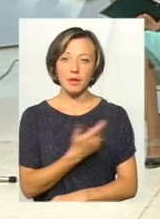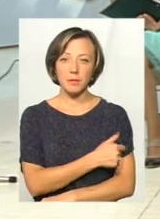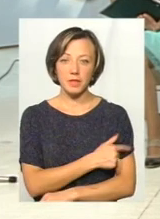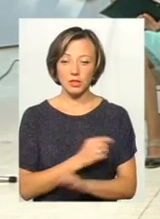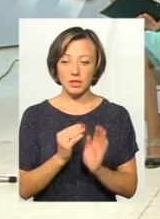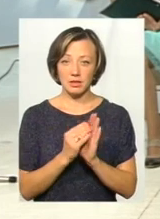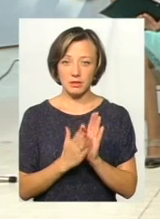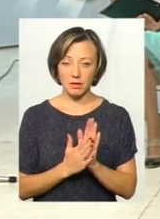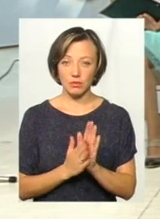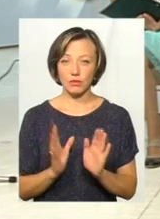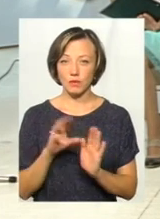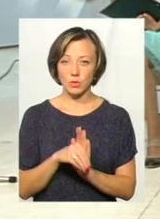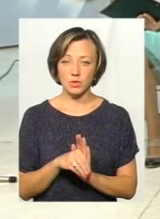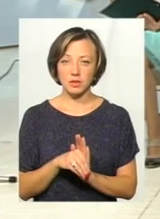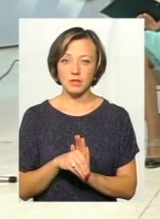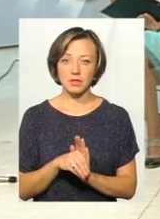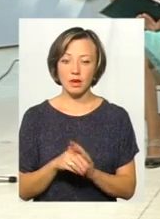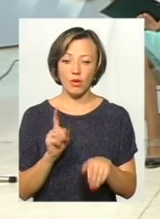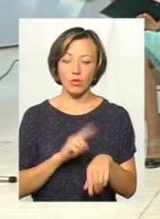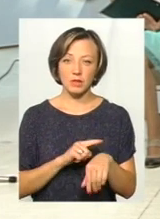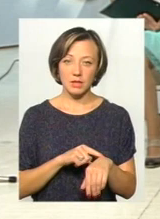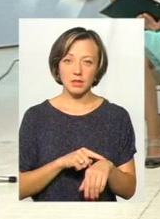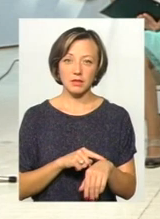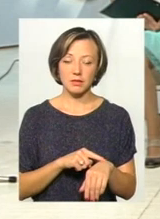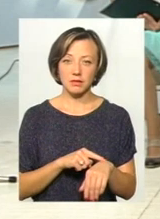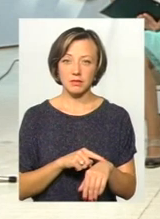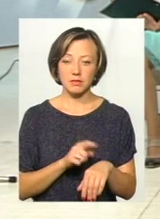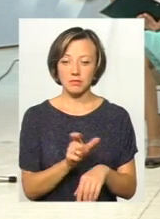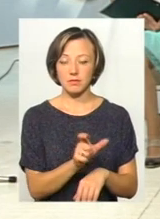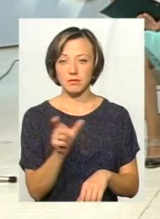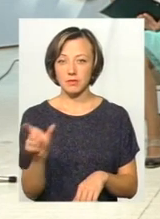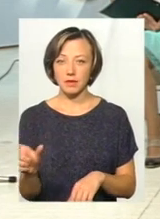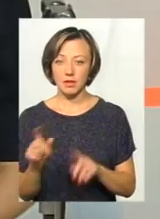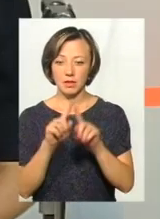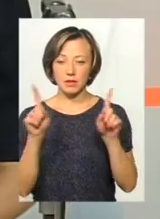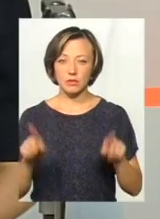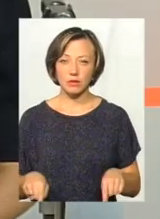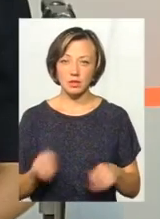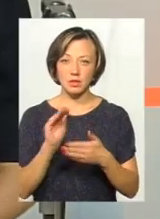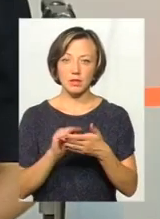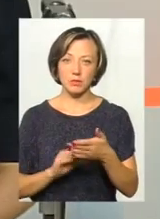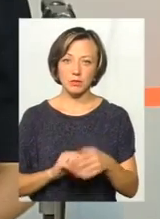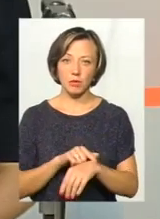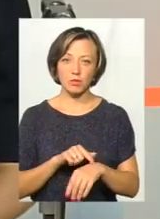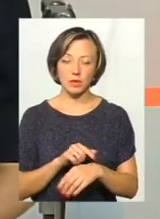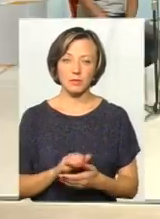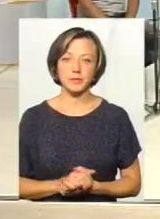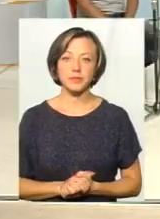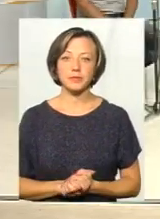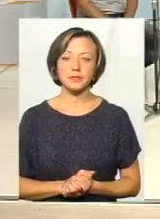реєстратор вже вносить в ці години той самий листочок, де є запис по годинам написаний.